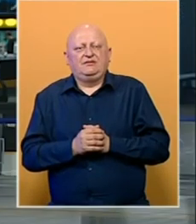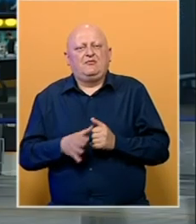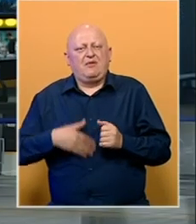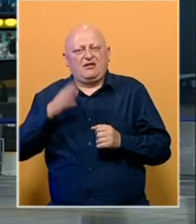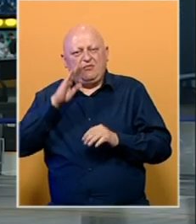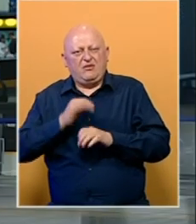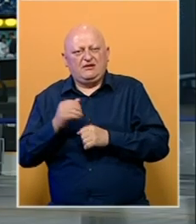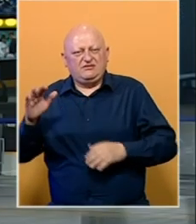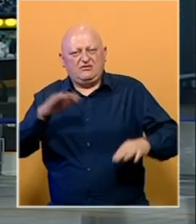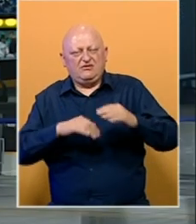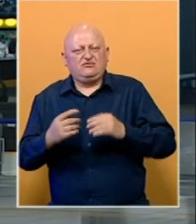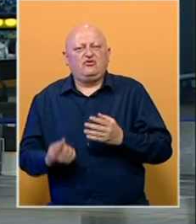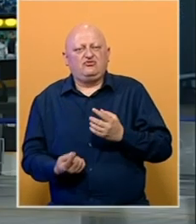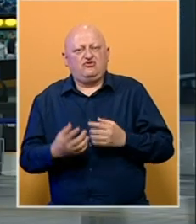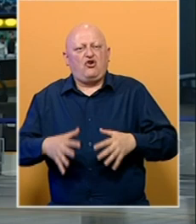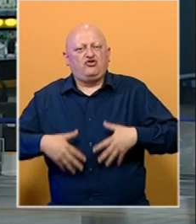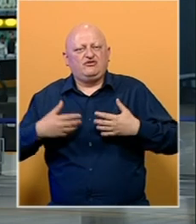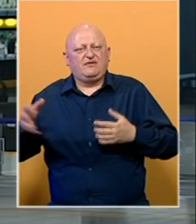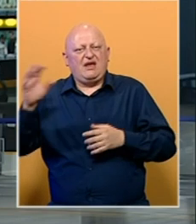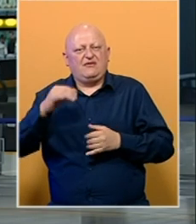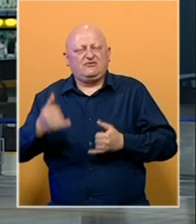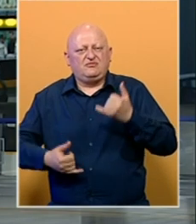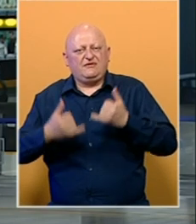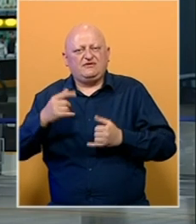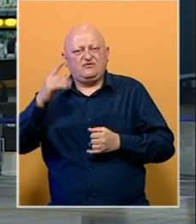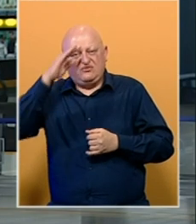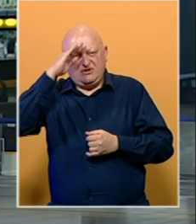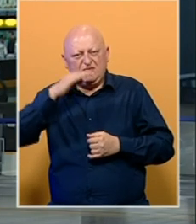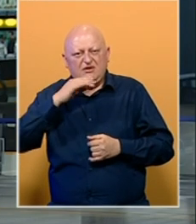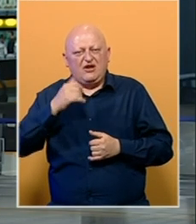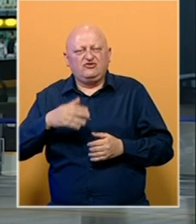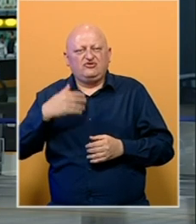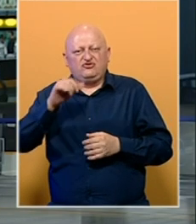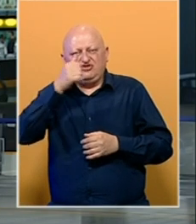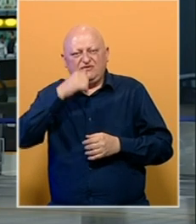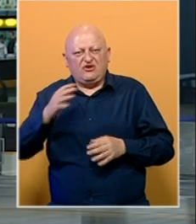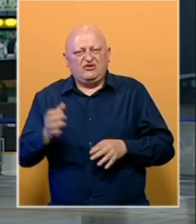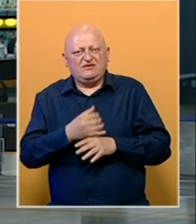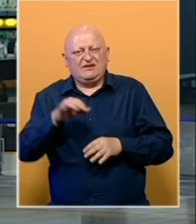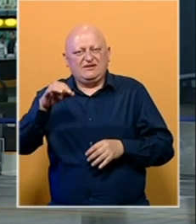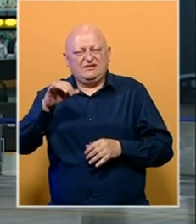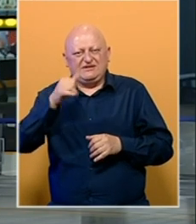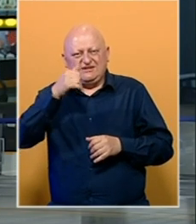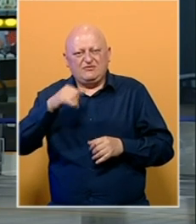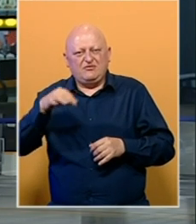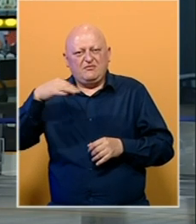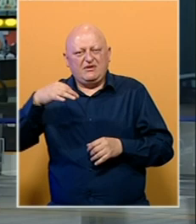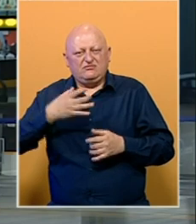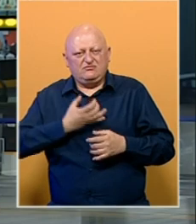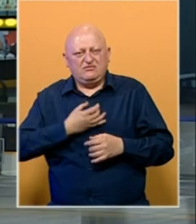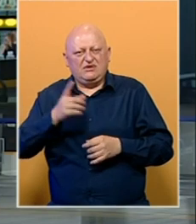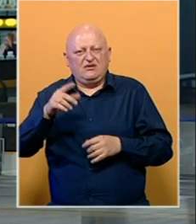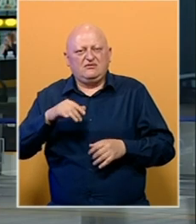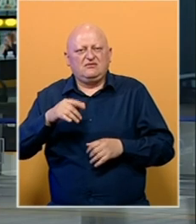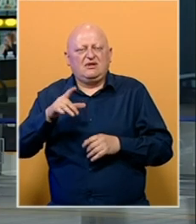Mladi BH plivači nastavljaju oduševljavati na Evropskom juniorskom prvenstvu u Rimu, nakon što je u četvrtak osvojila srebrnu medalju u disciplini